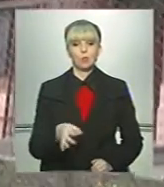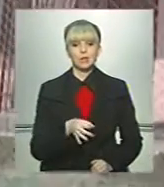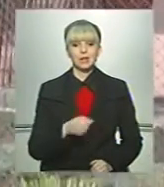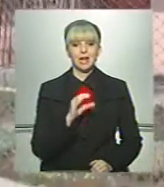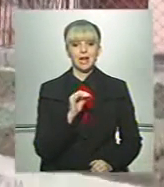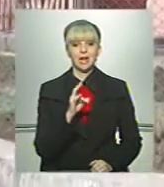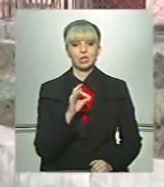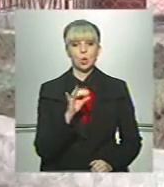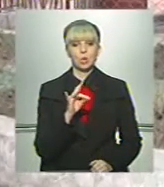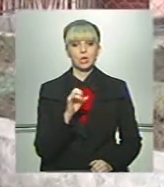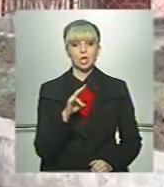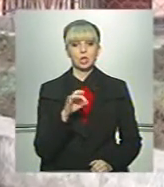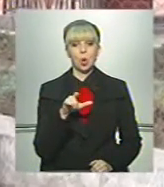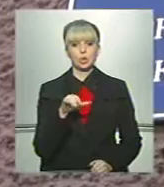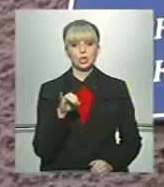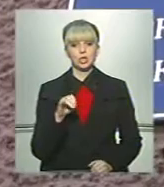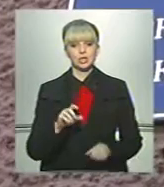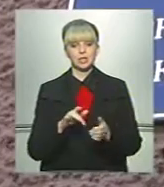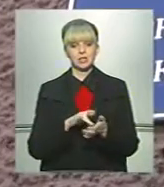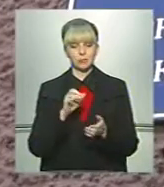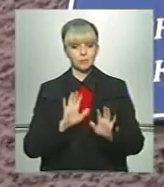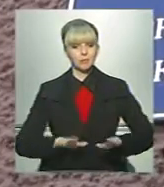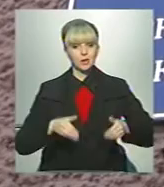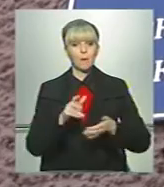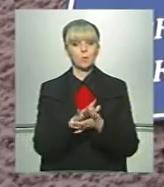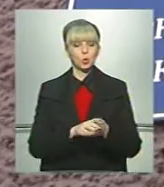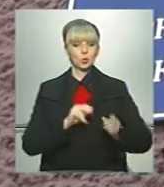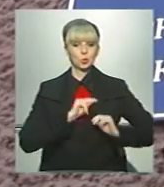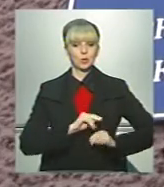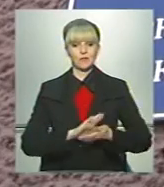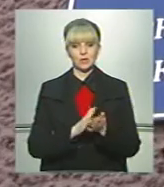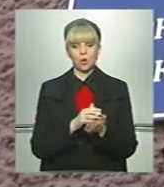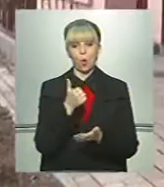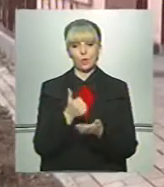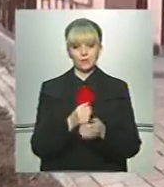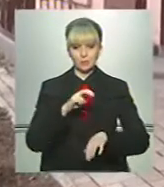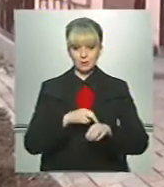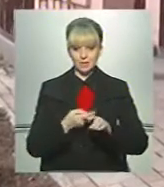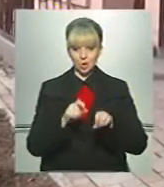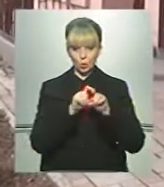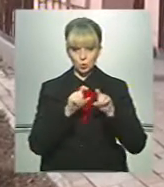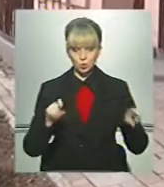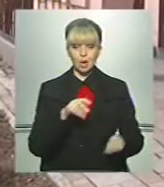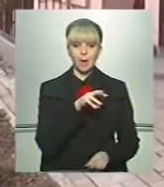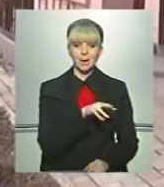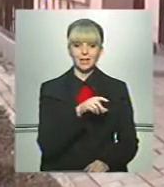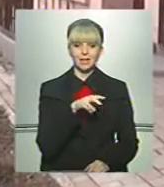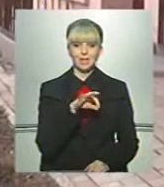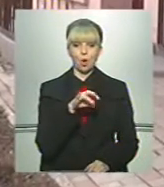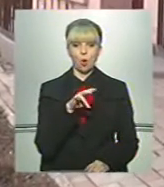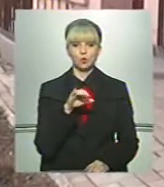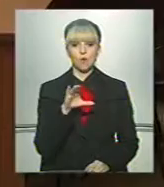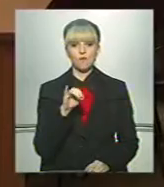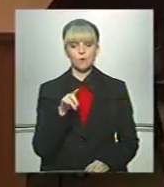ендокринологічному центрі. Відтак, будуть рекомендувати продовжити трудові відносини з головним лікарем цієї установи, Мариною Леоновою.